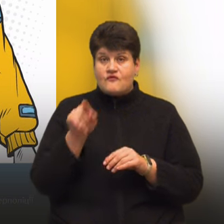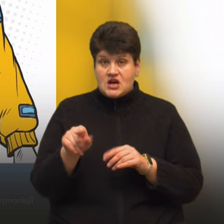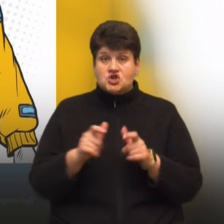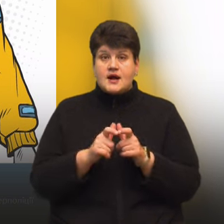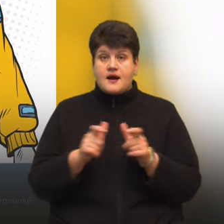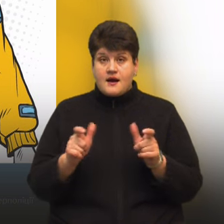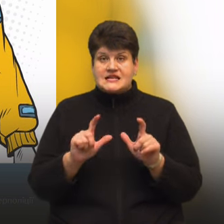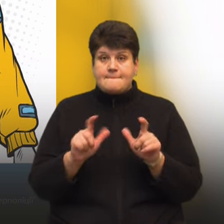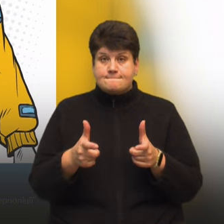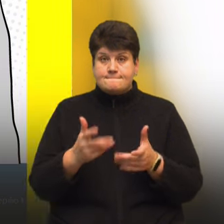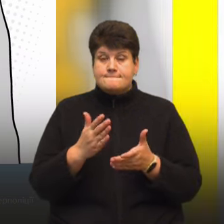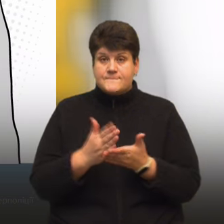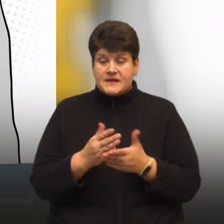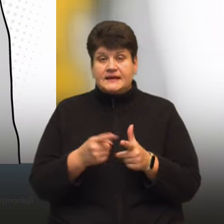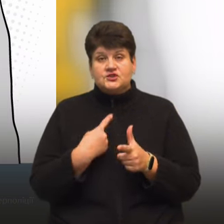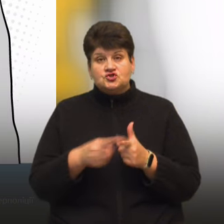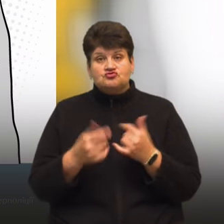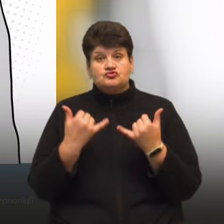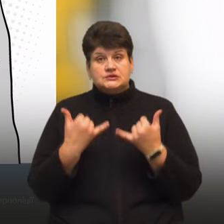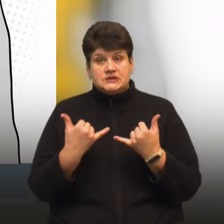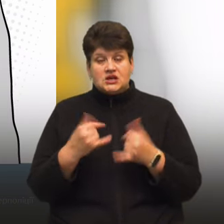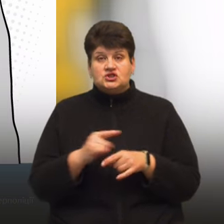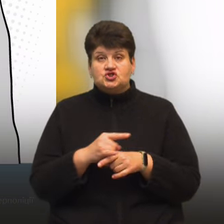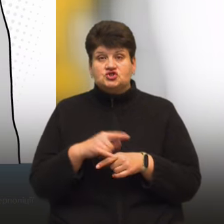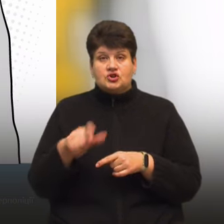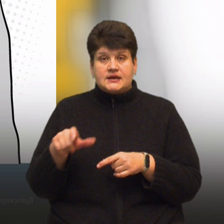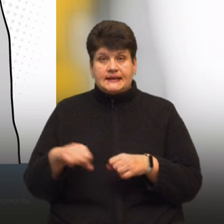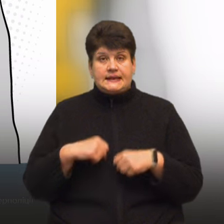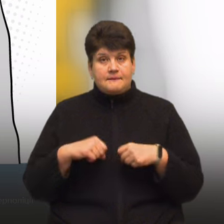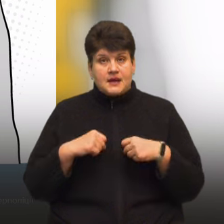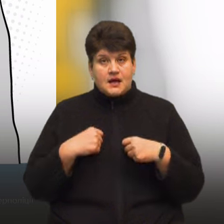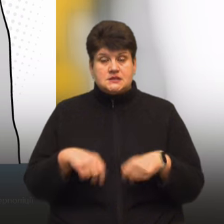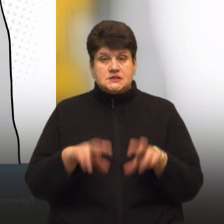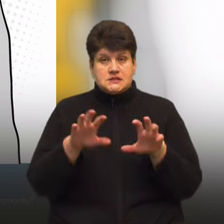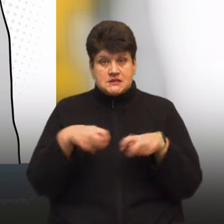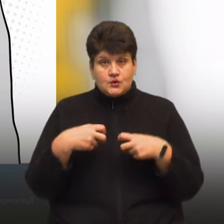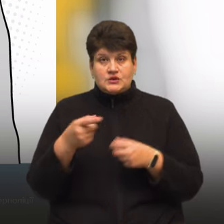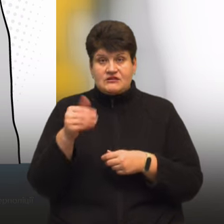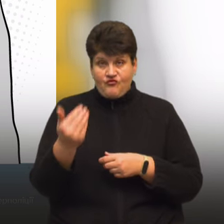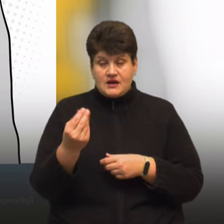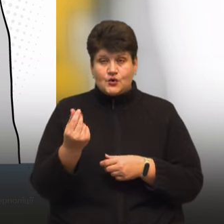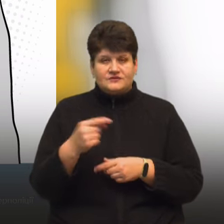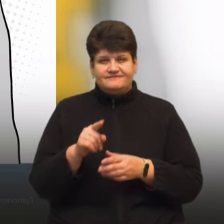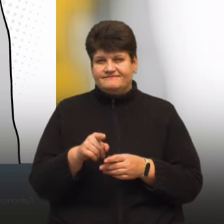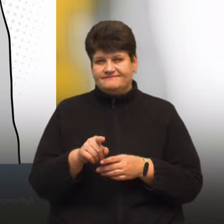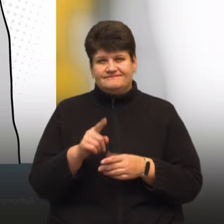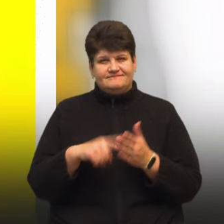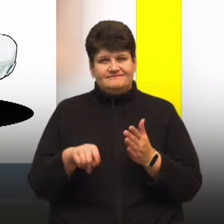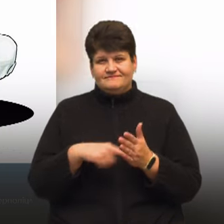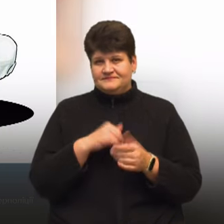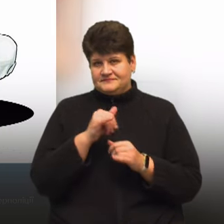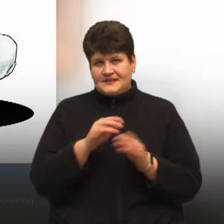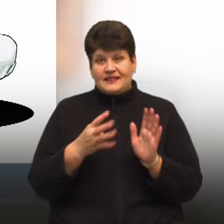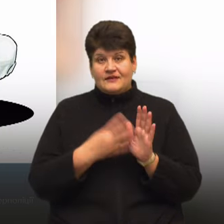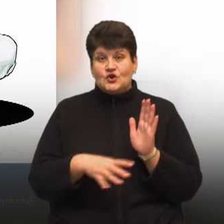заблокована, чи зараз шахраї намагаються стінути з вас кошти, не вірте, бо 99%